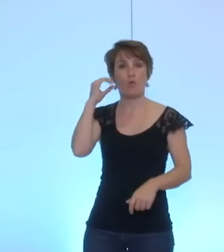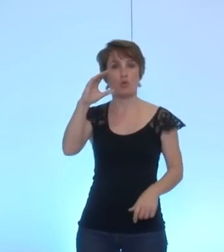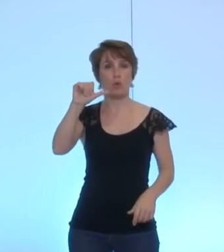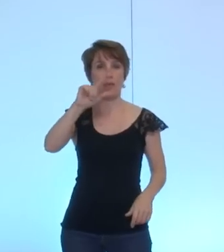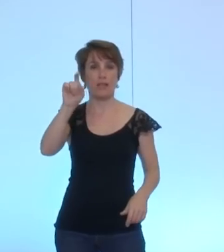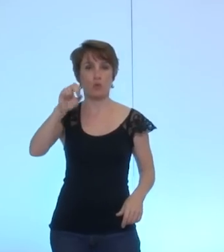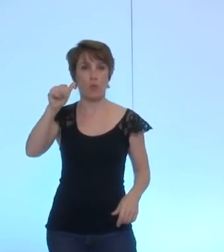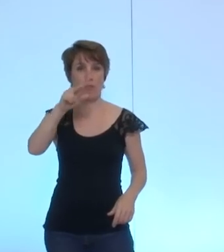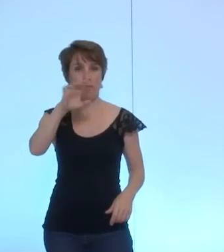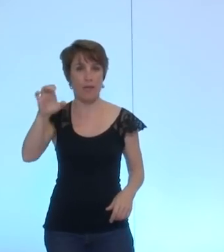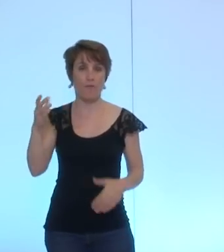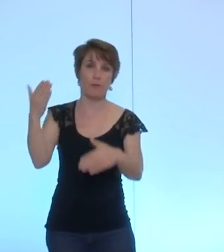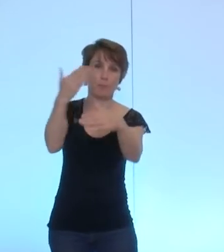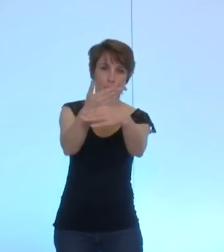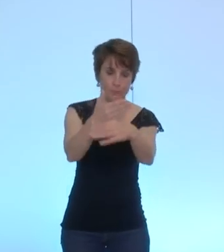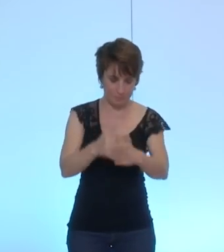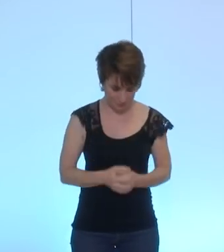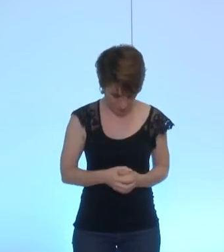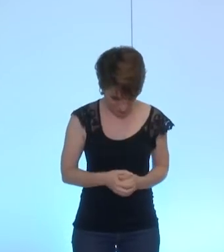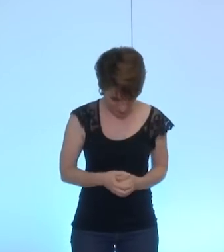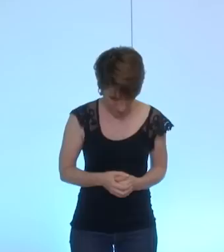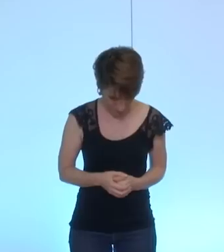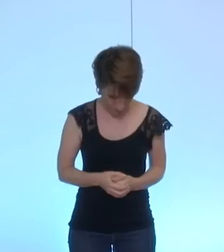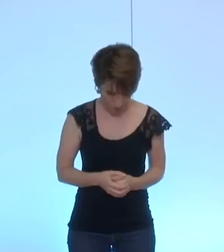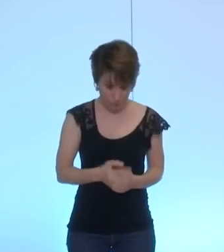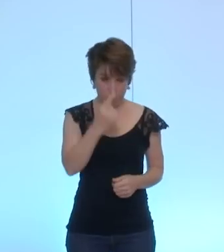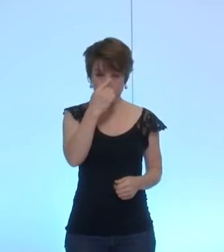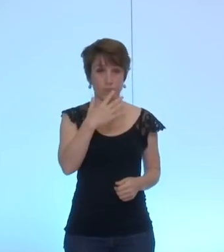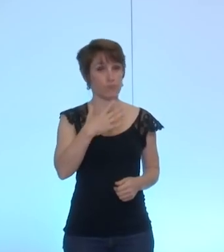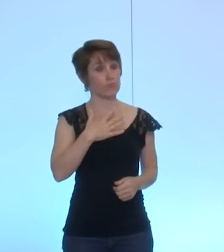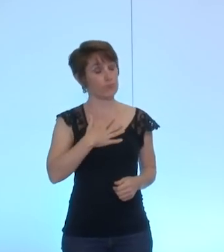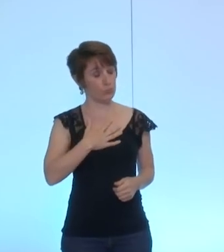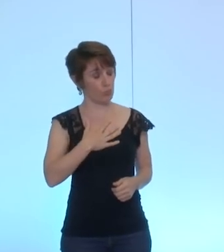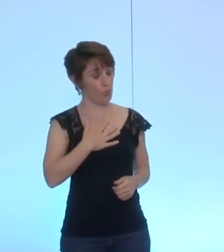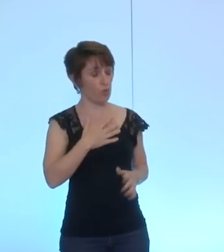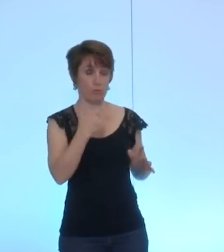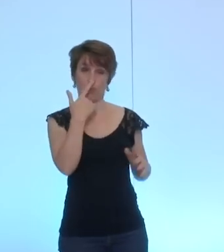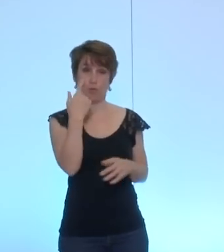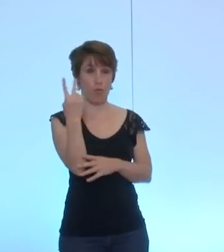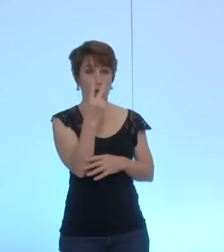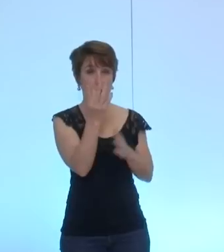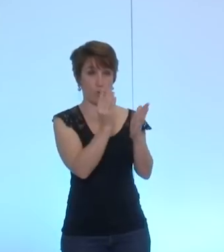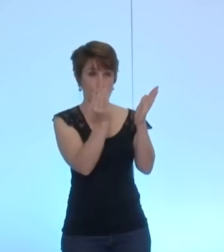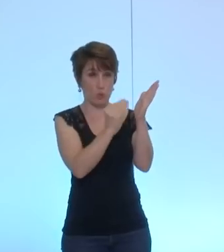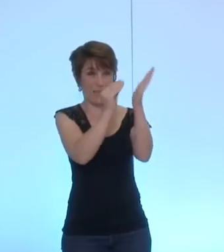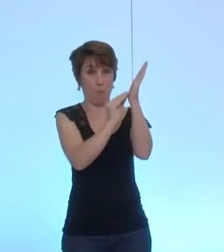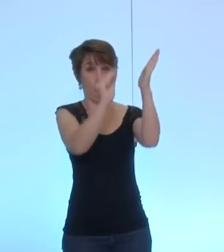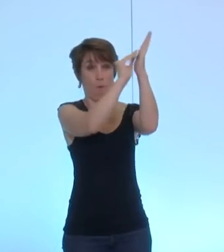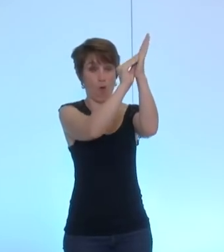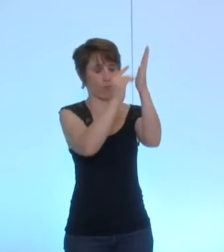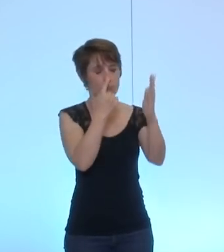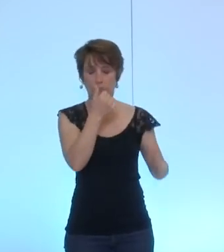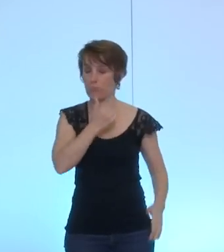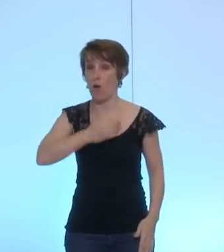Merci. Donc, ces deux amendements me paraissent d'autant plus nécessaires que, loin de nous rassurer,